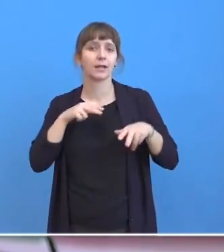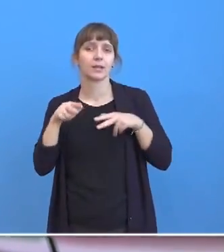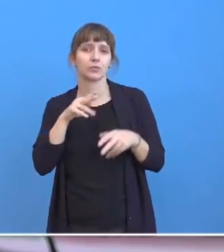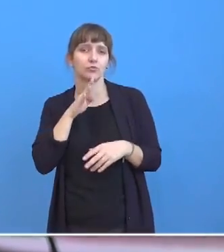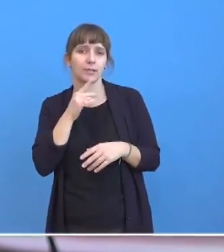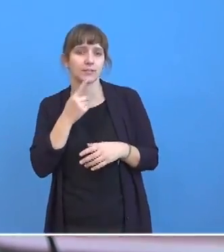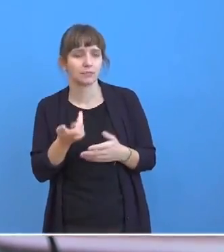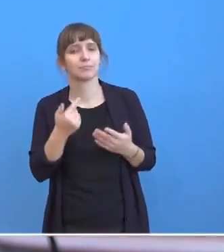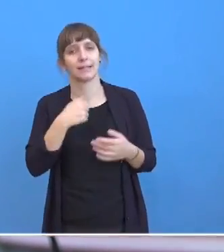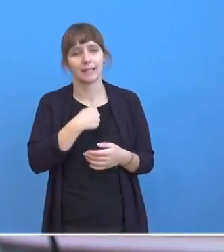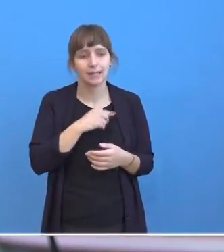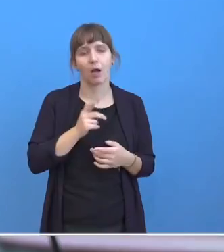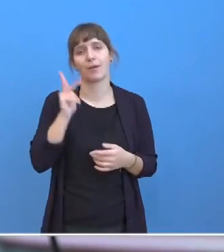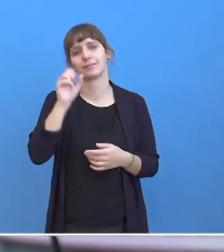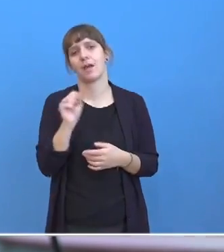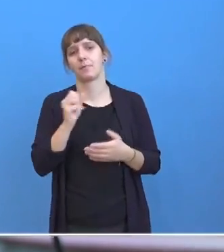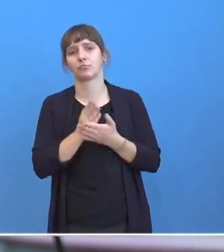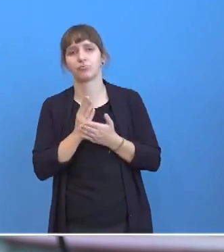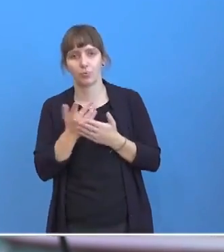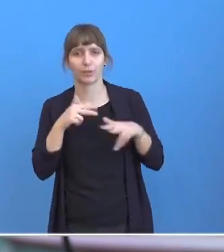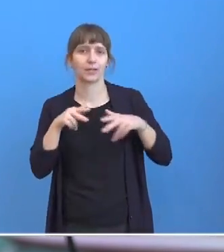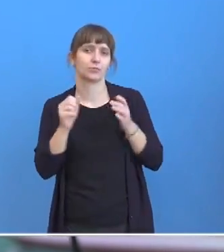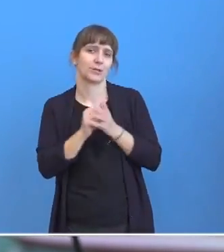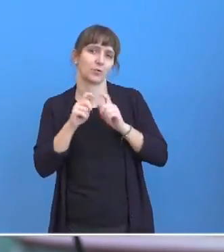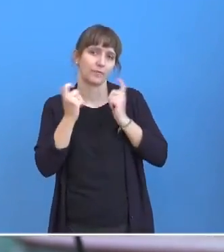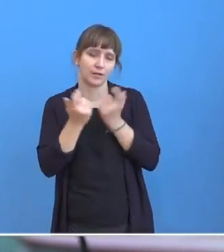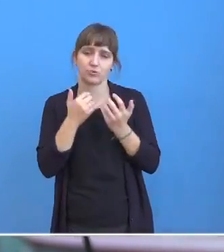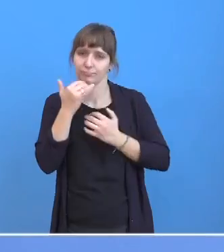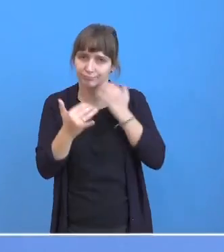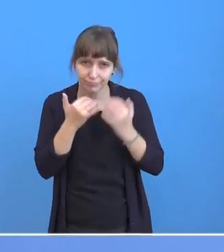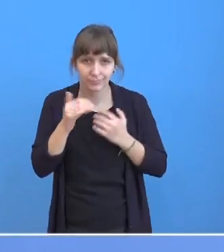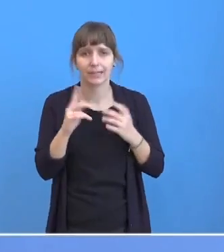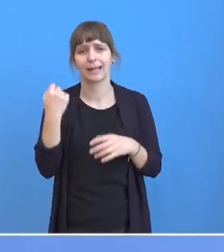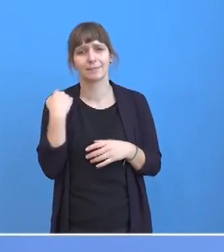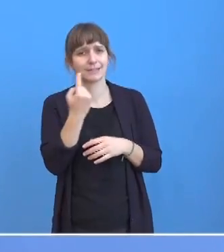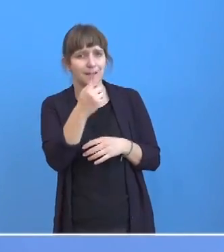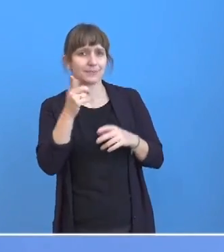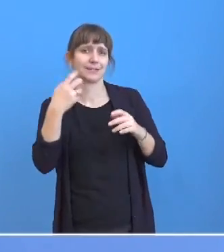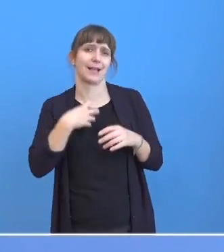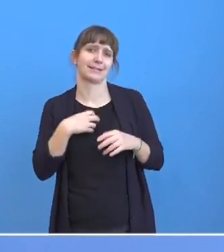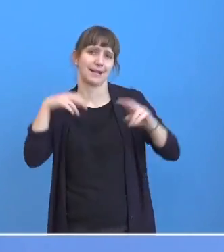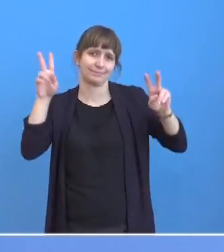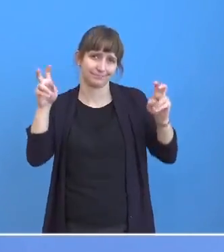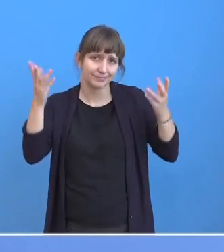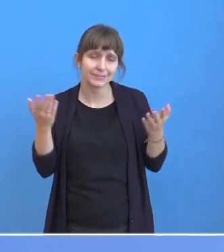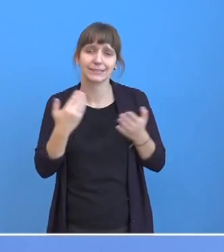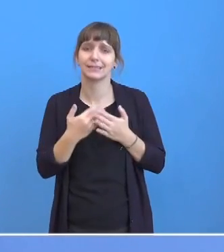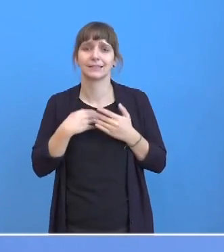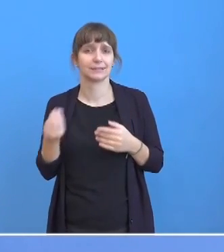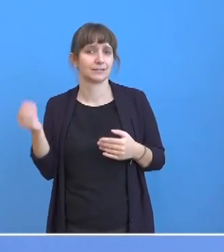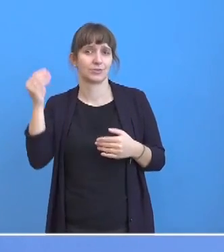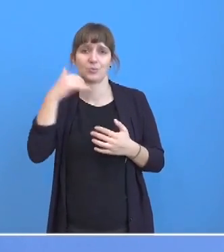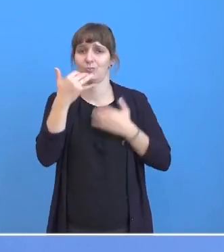Herr Seibert hat sich hier ja in der letzten Regierungspressekonferenz dazu schon geäußert. Sie haben die Kanzlerin gerade zitiert. Dem habe ich grundsätzlich nichts